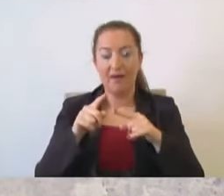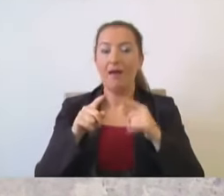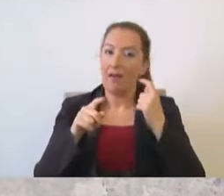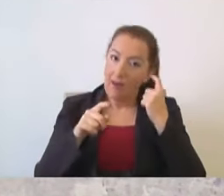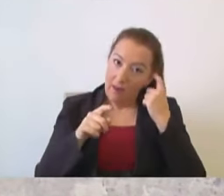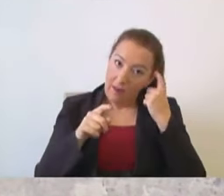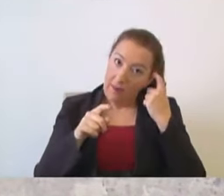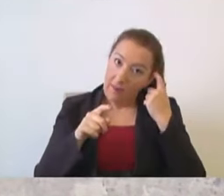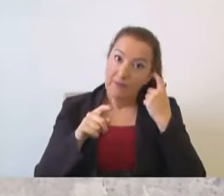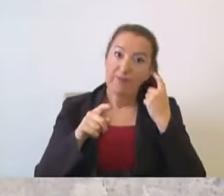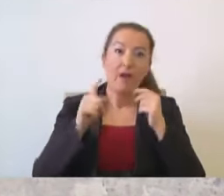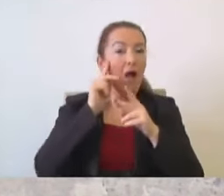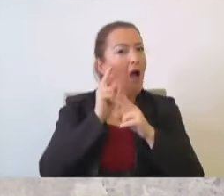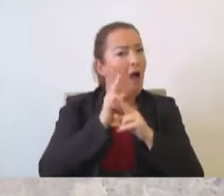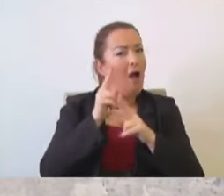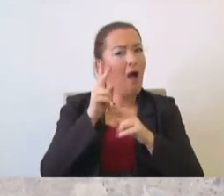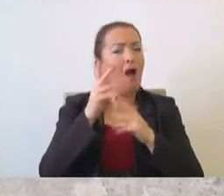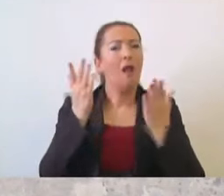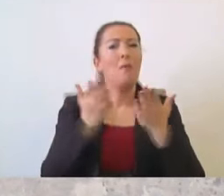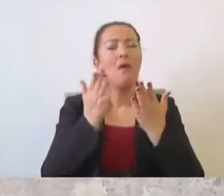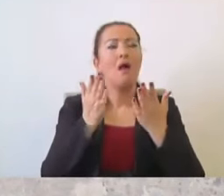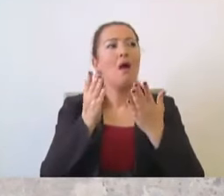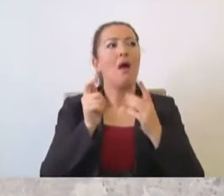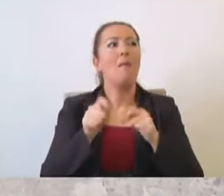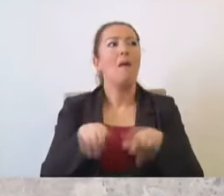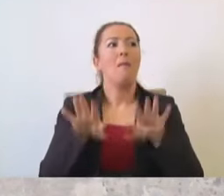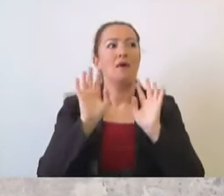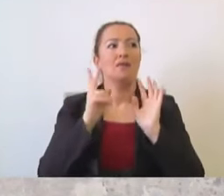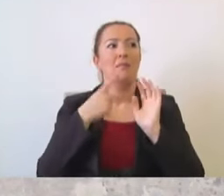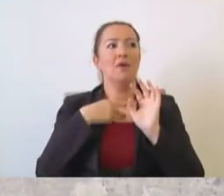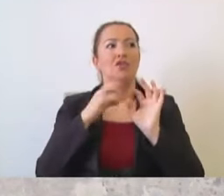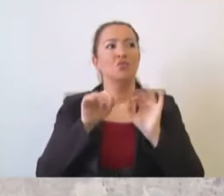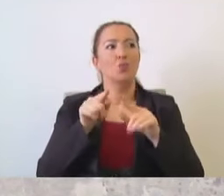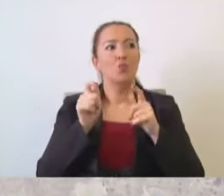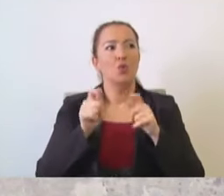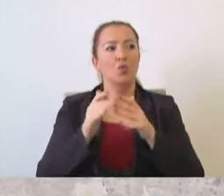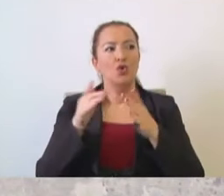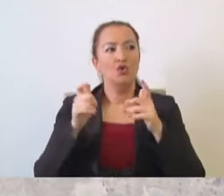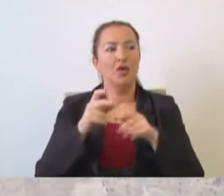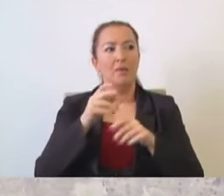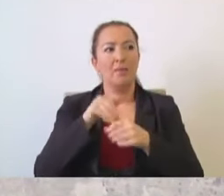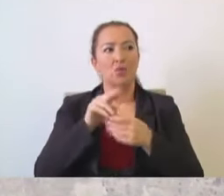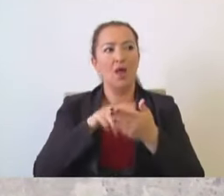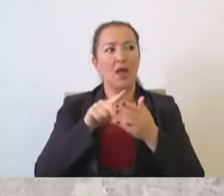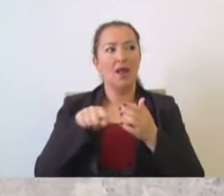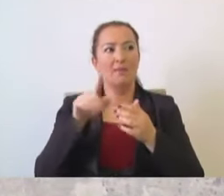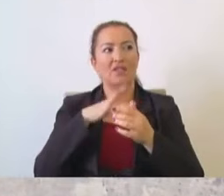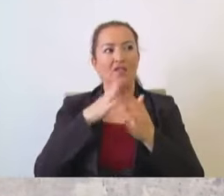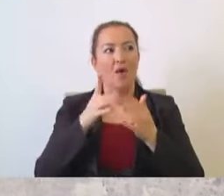bu yatırımları hayal bile edemezdi. Ben şimdi burada, Büyükşehir Meclis üyelerimiz var.